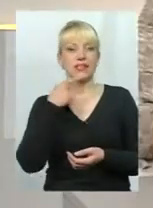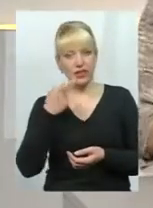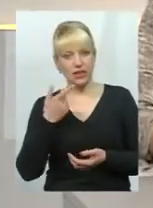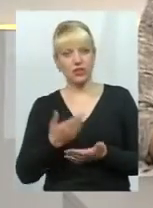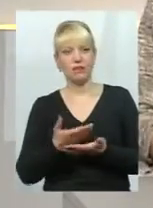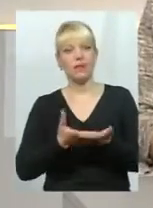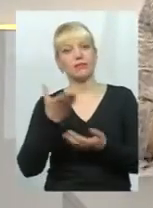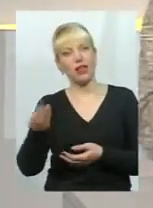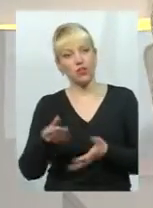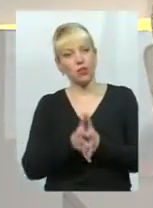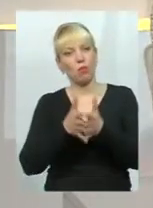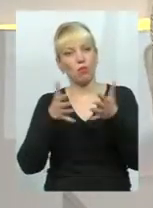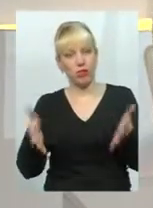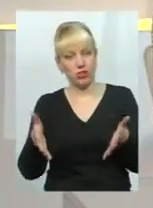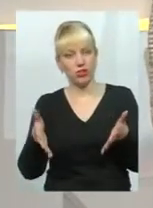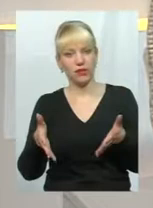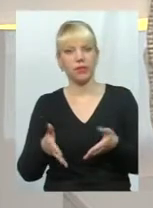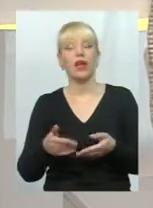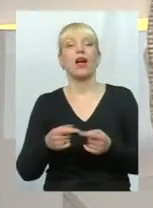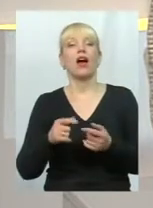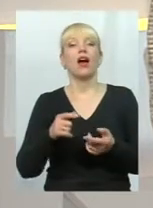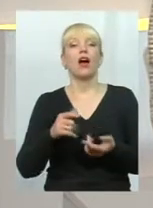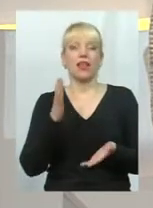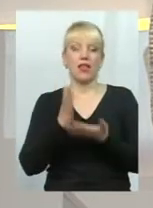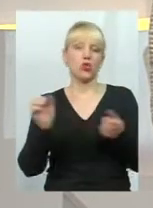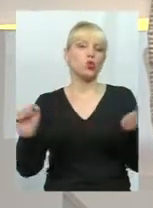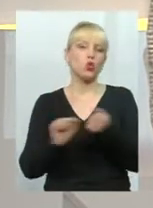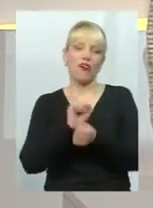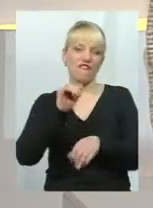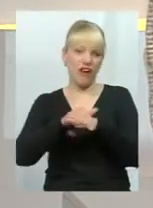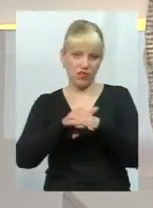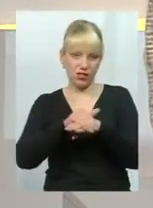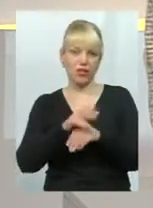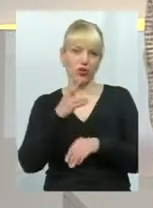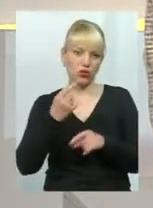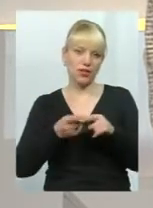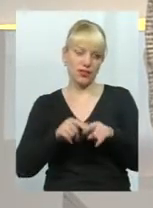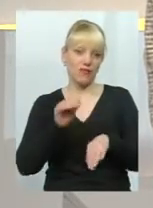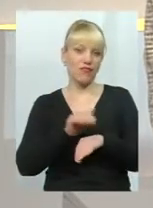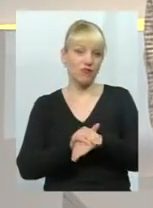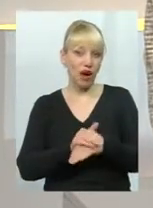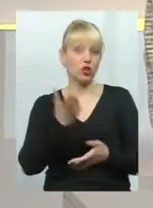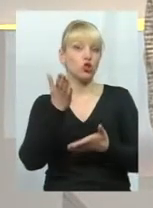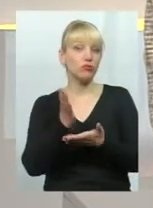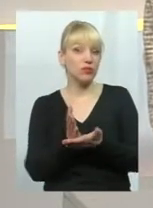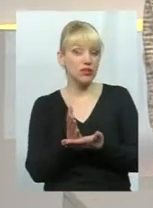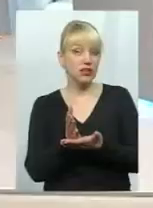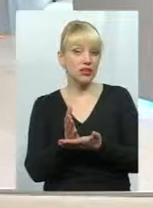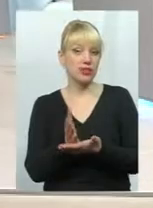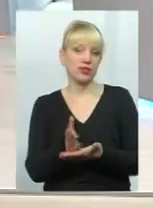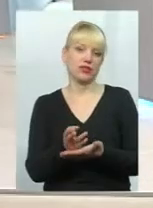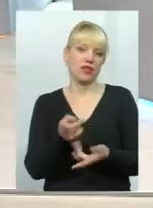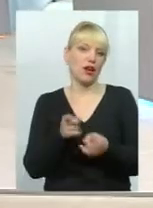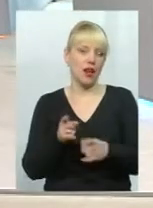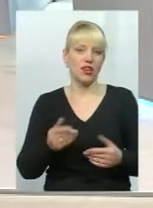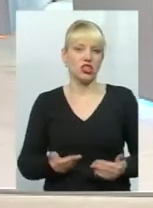сплачено більше, є сухий факт, але за цим фактом стоїть реальне